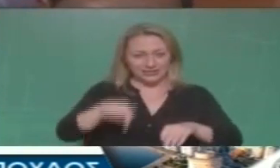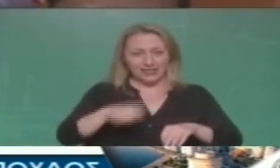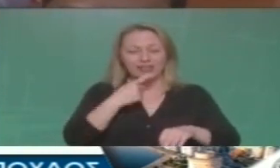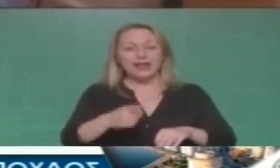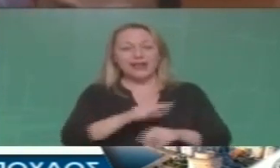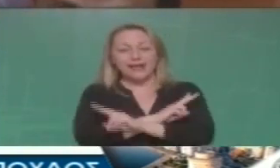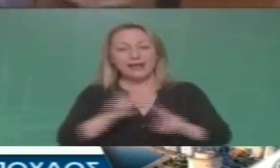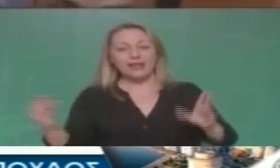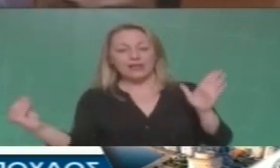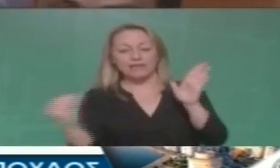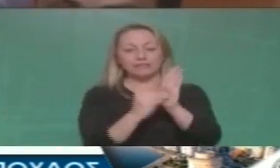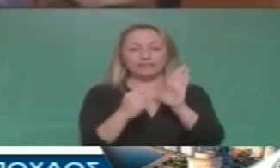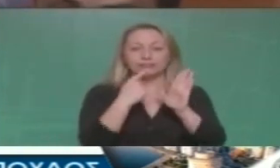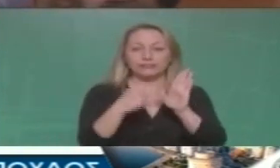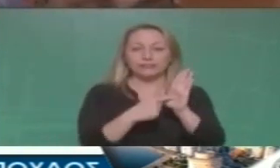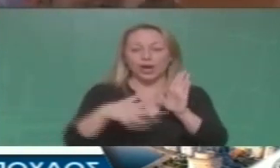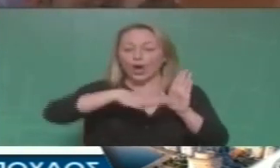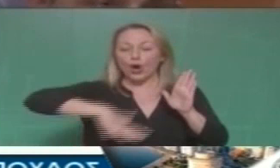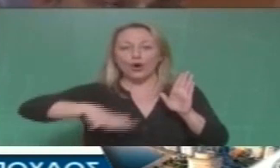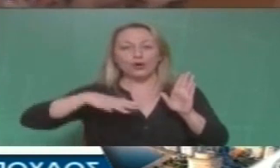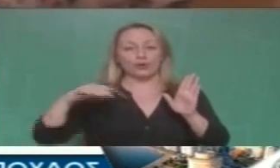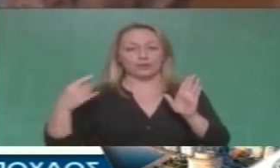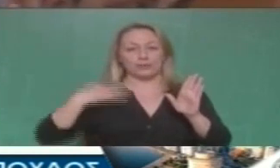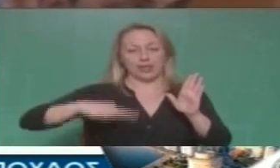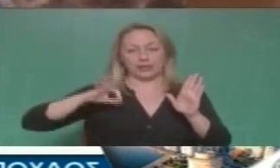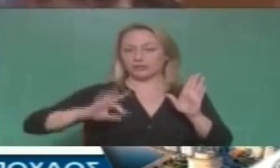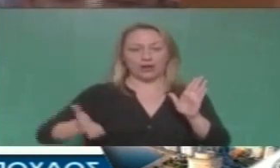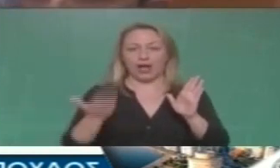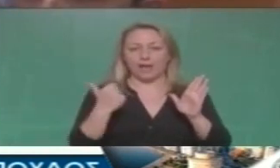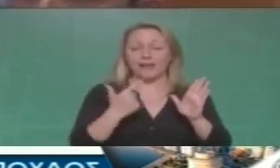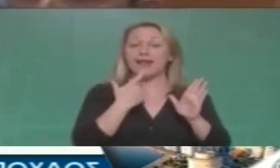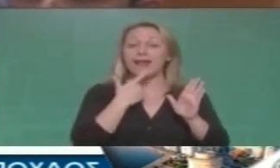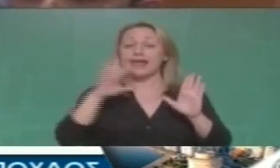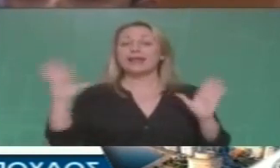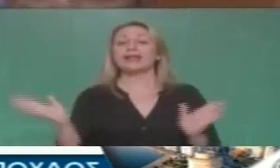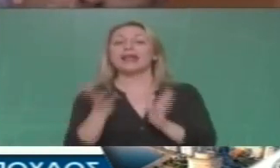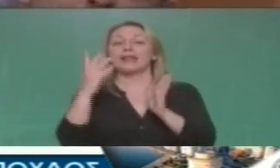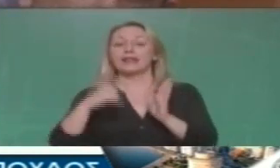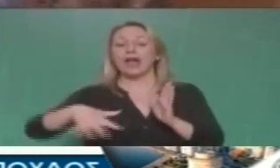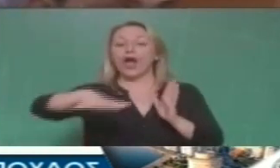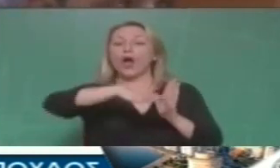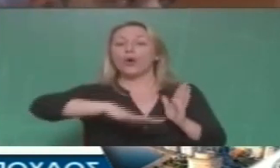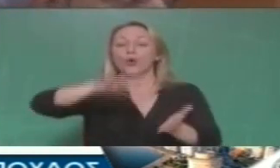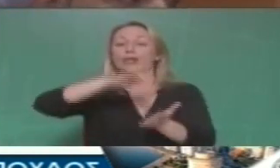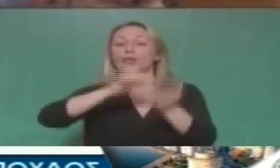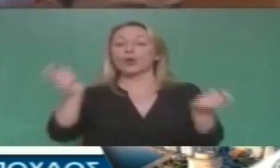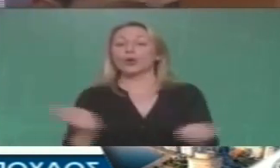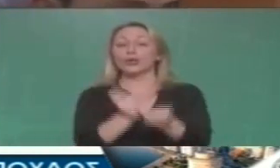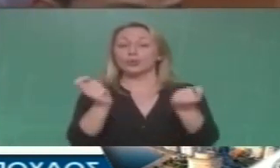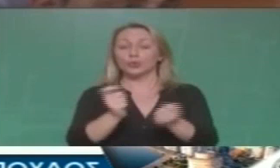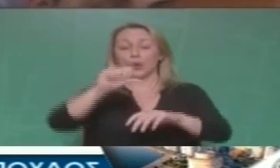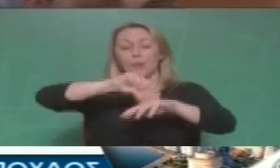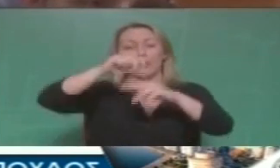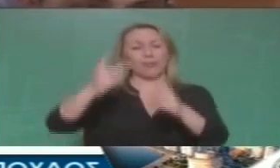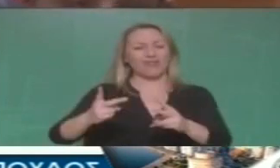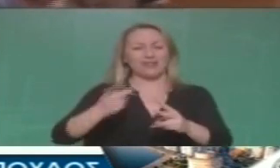δέσμευση για χώρο πρασίνου Μιλά για χώρους κεντρικών λειτουργιών της πόλης που ο καθένας μπορεί να